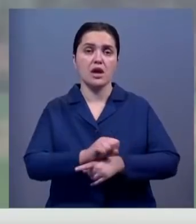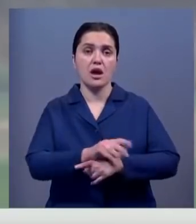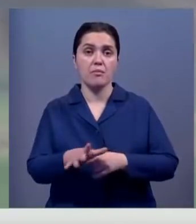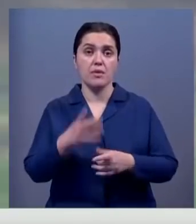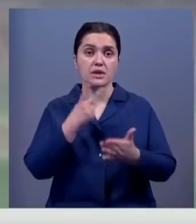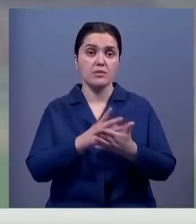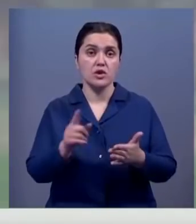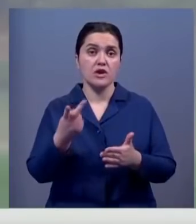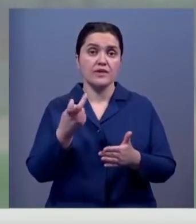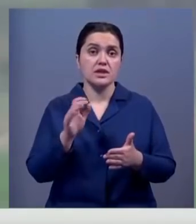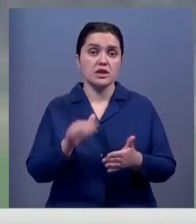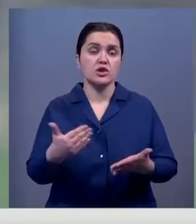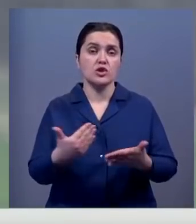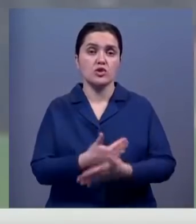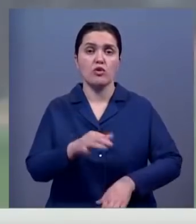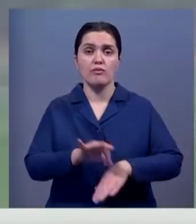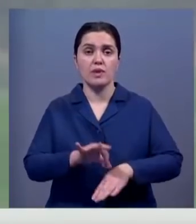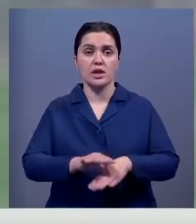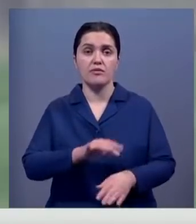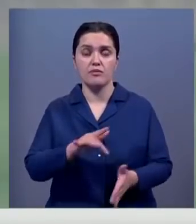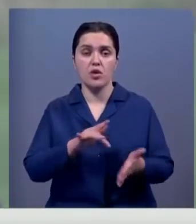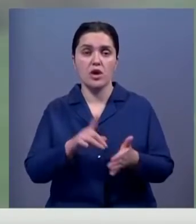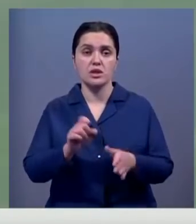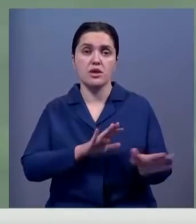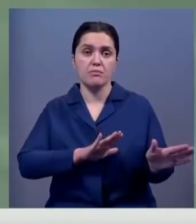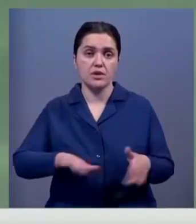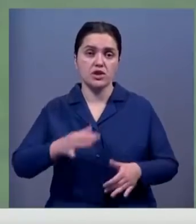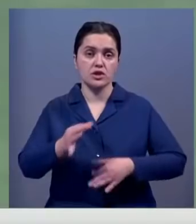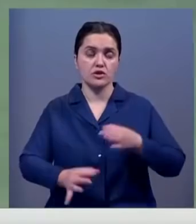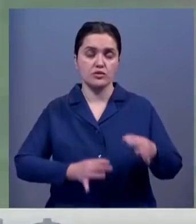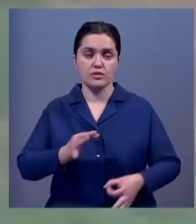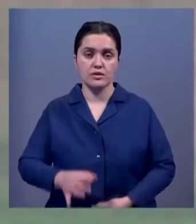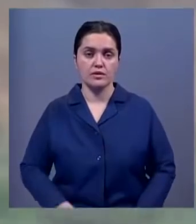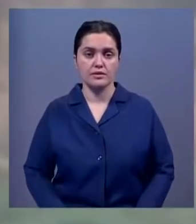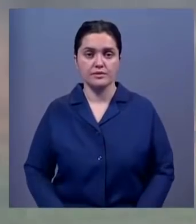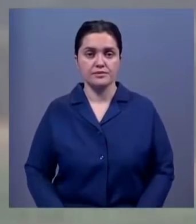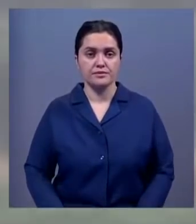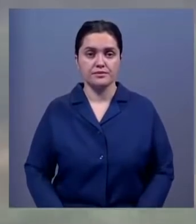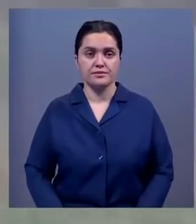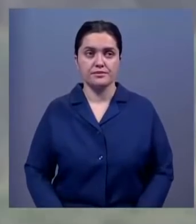несмотря на почти 200 тысяч новых больных в Штатах за прошедшие сутки.